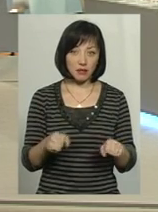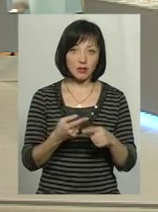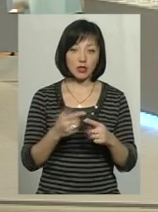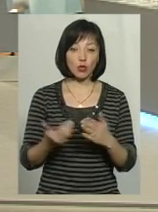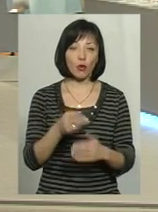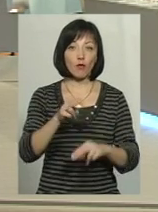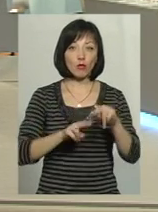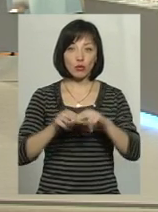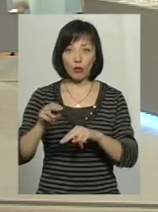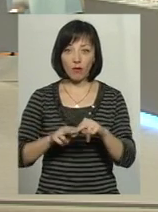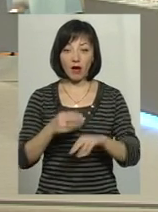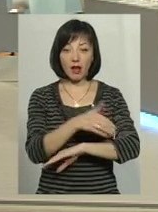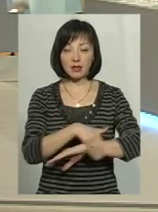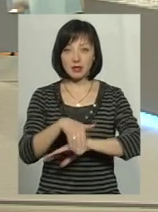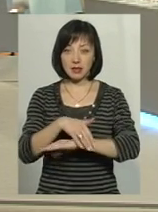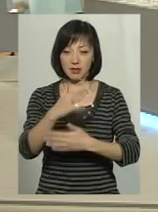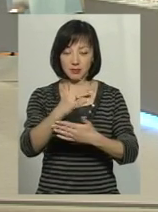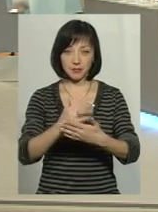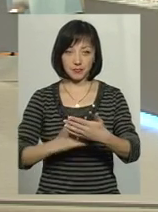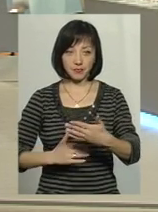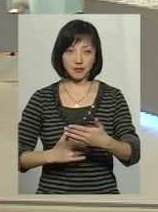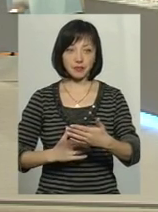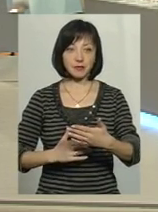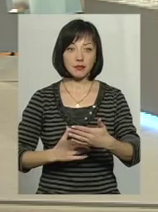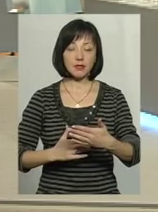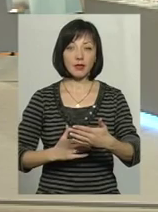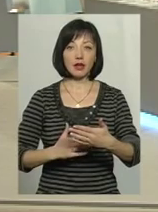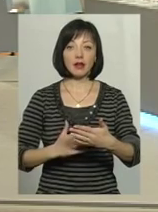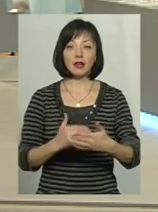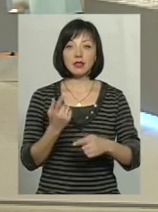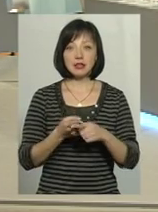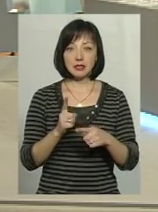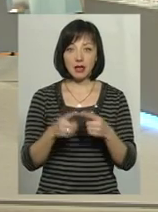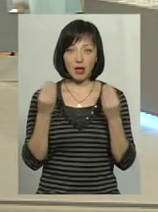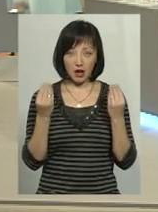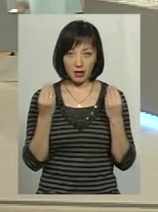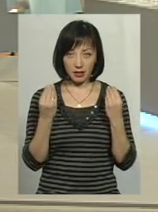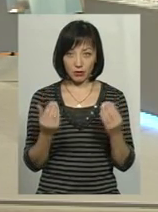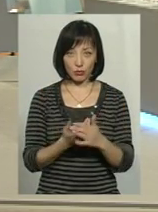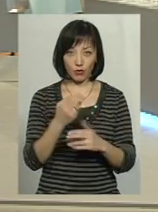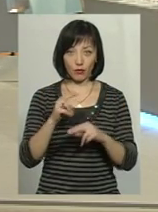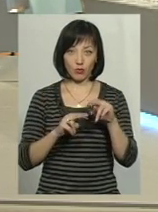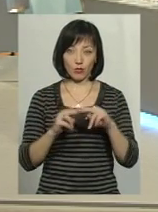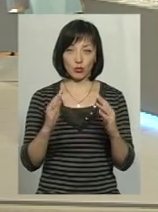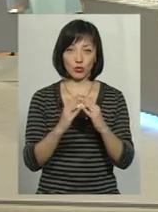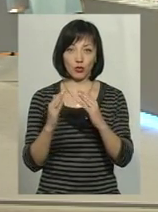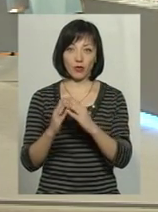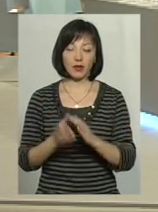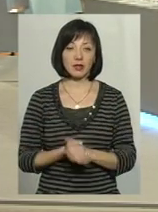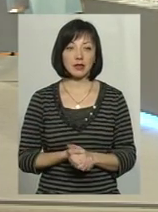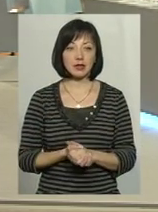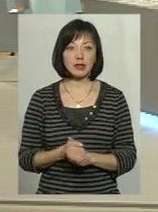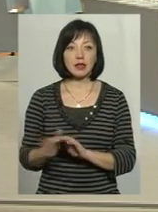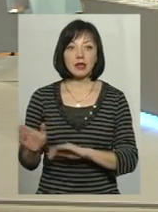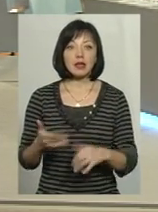новобудови, і по тих адресах, які зазначено в реєстрах нерухомості, це елітні новобудови. Тепер до